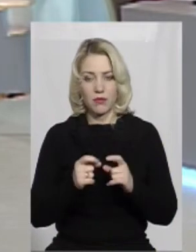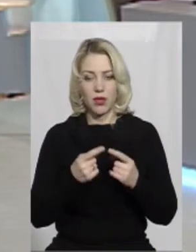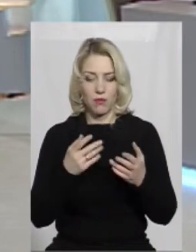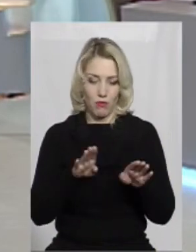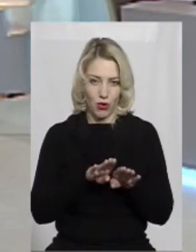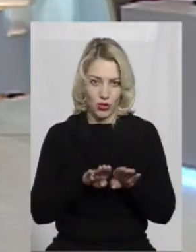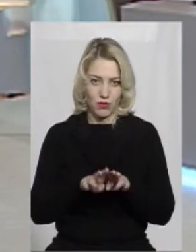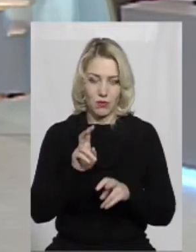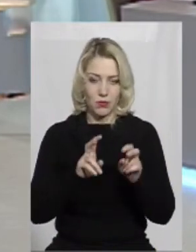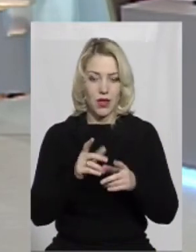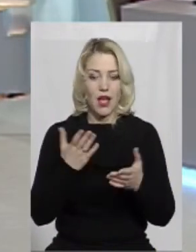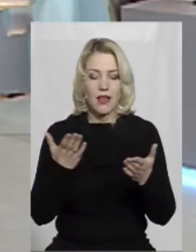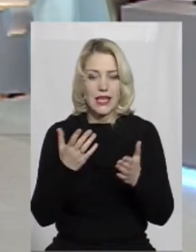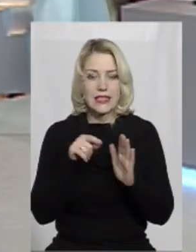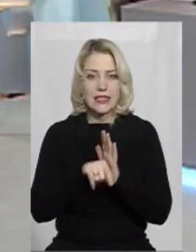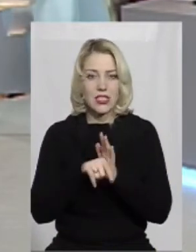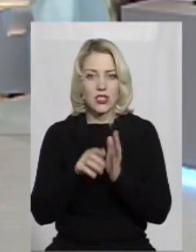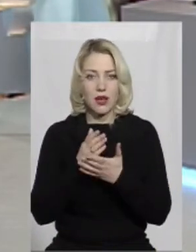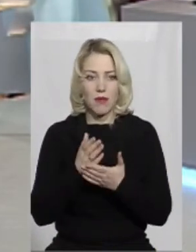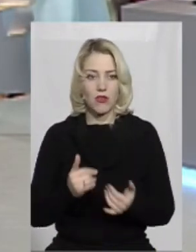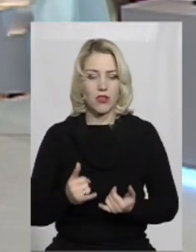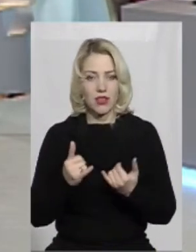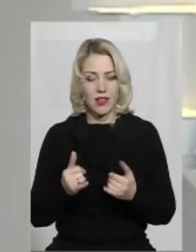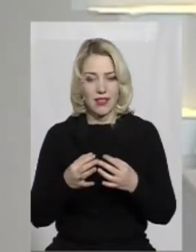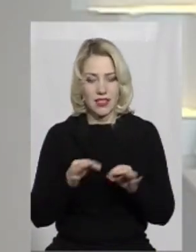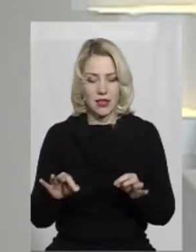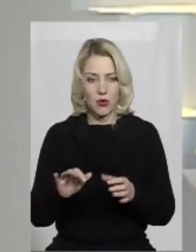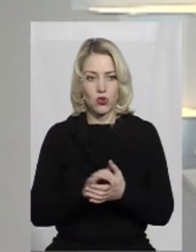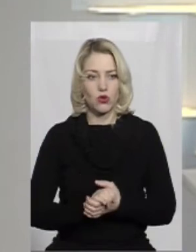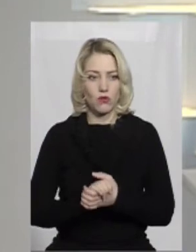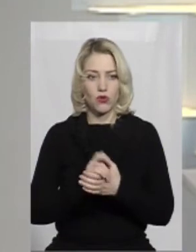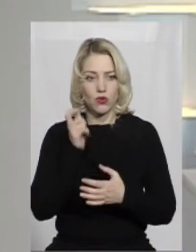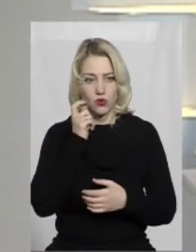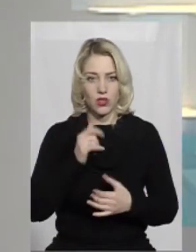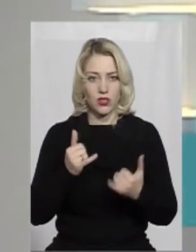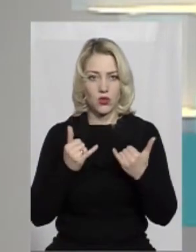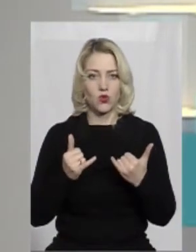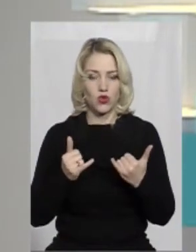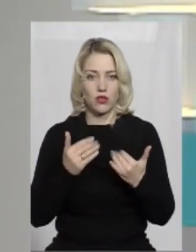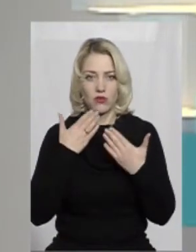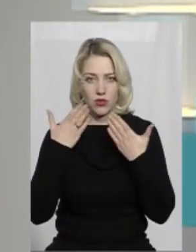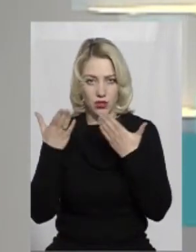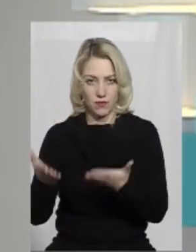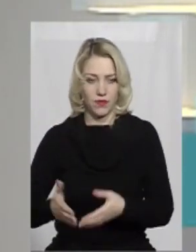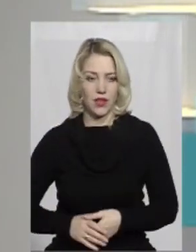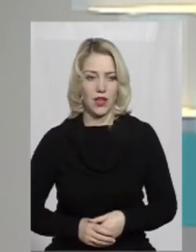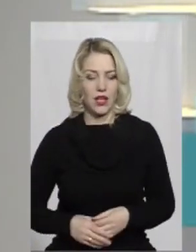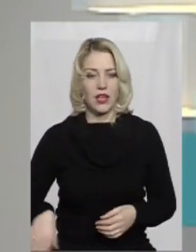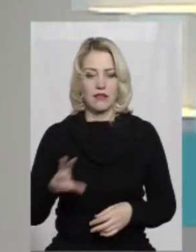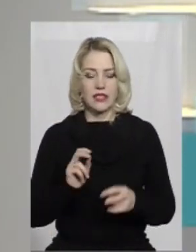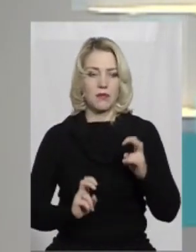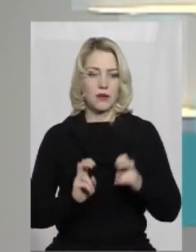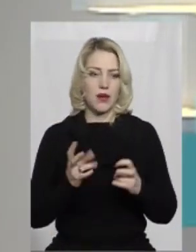подібні підприємства яке значення мають для незалежності і Соборності України сучасної? Всі